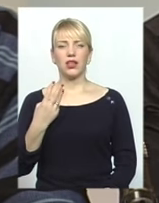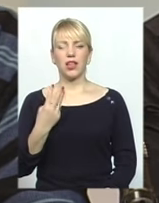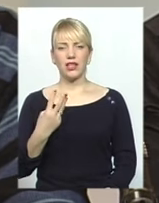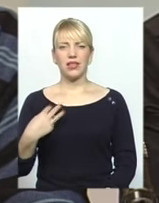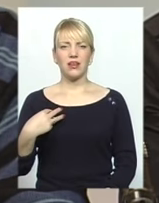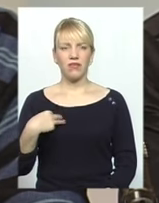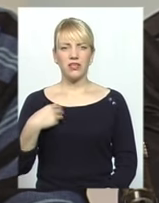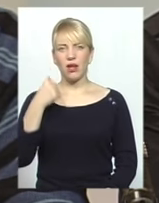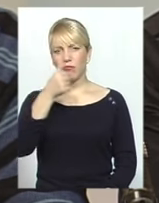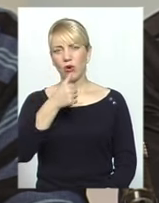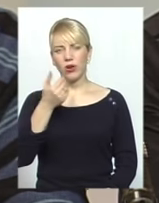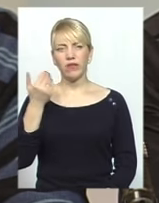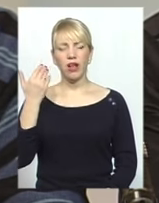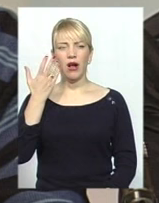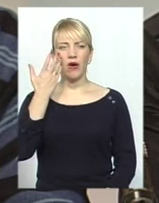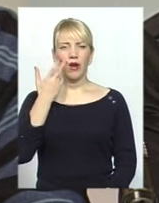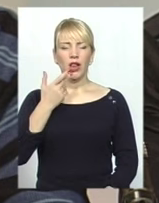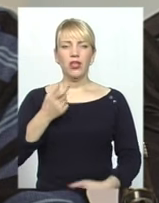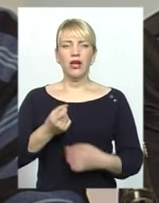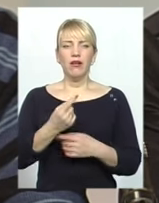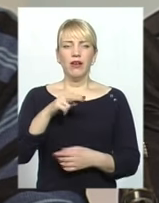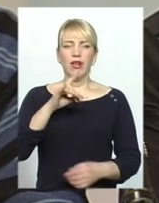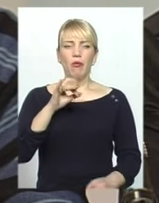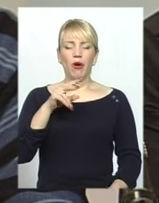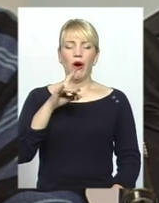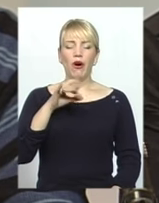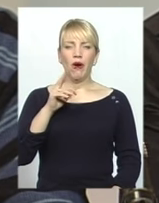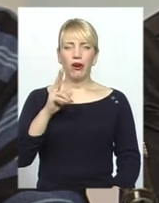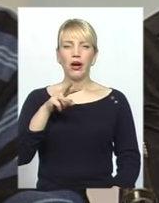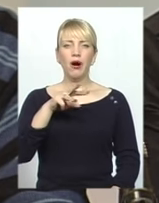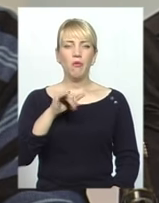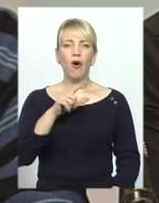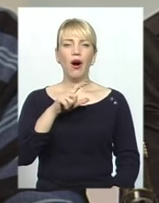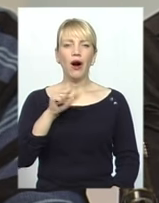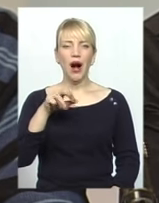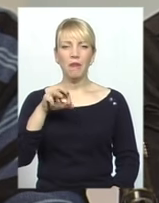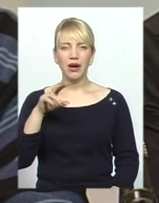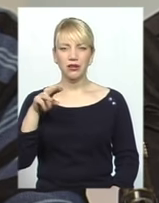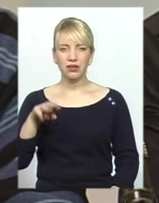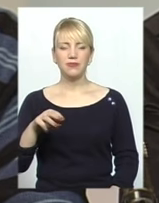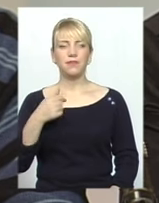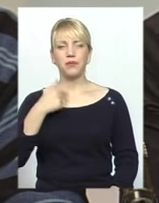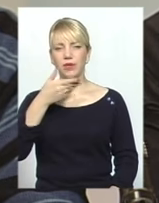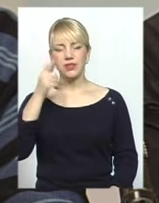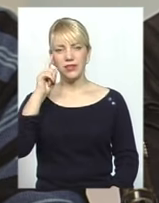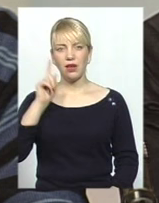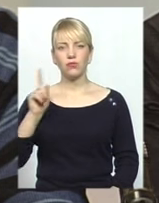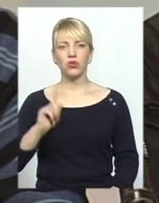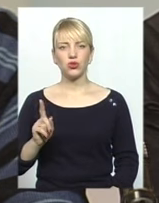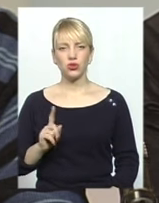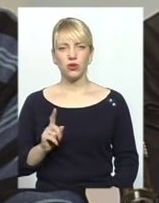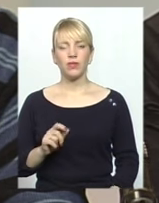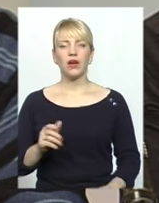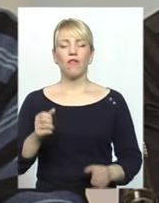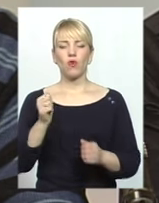коли з'явився останній проруб Мохаммед, ми знаємо, що в кожній